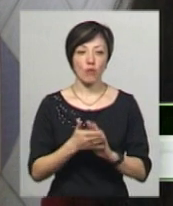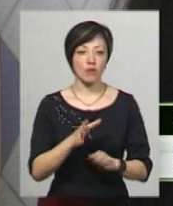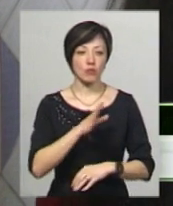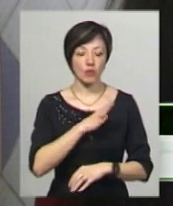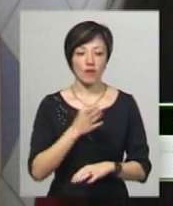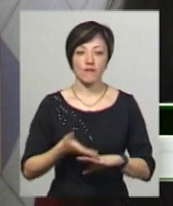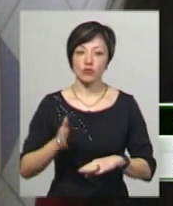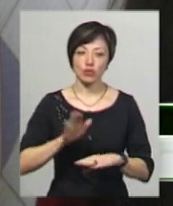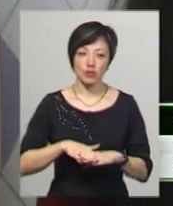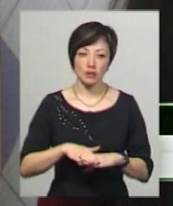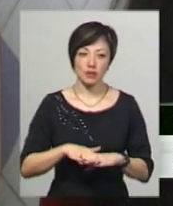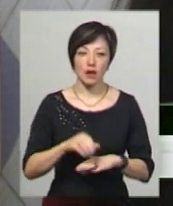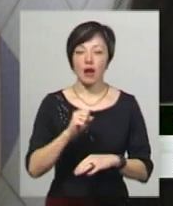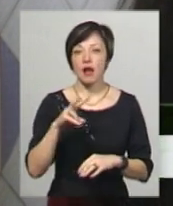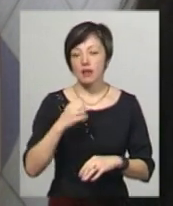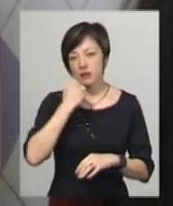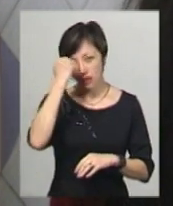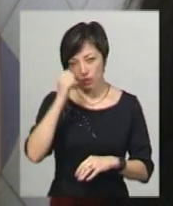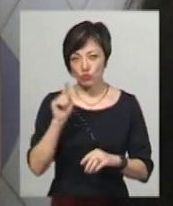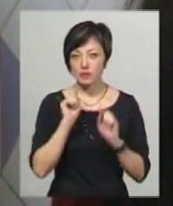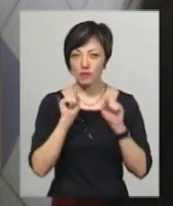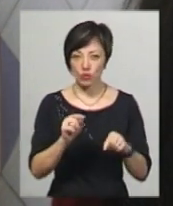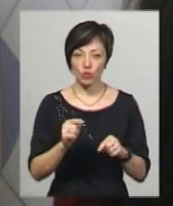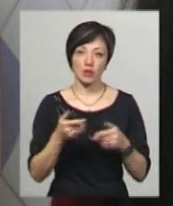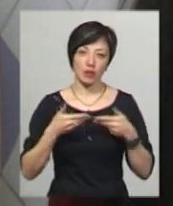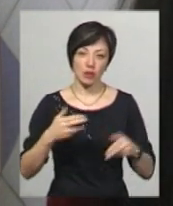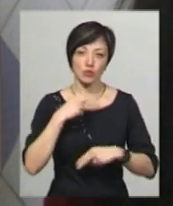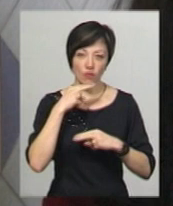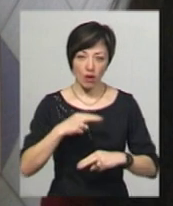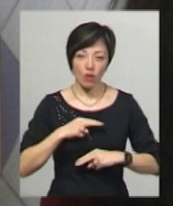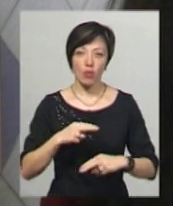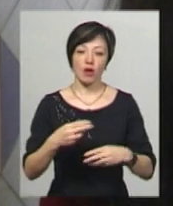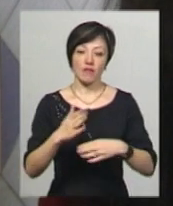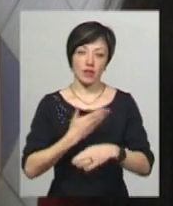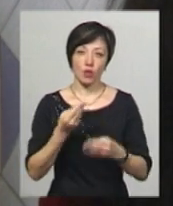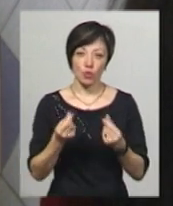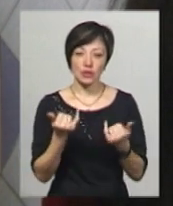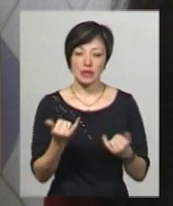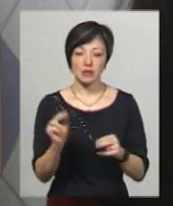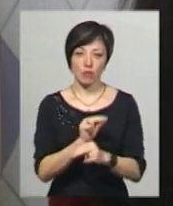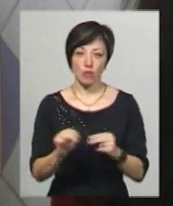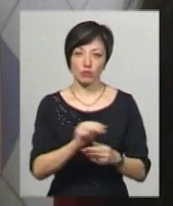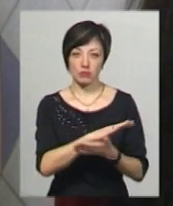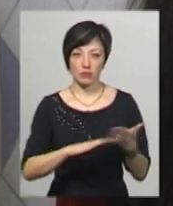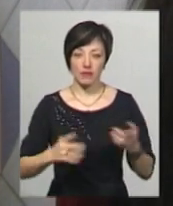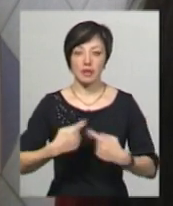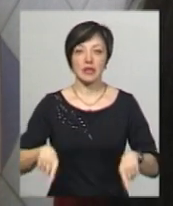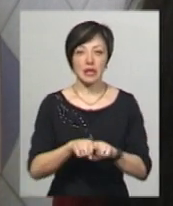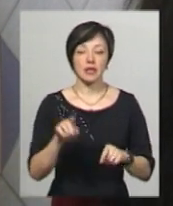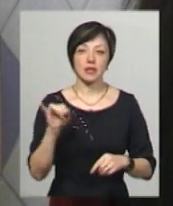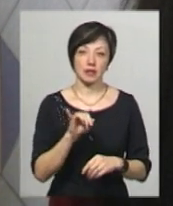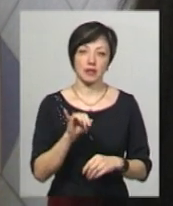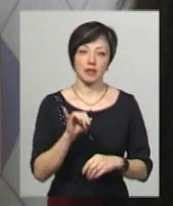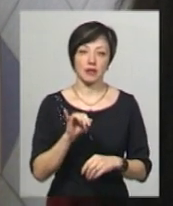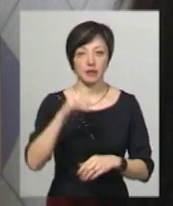важкі, але дякуємо, що звернули на нас увагу, виділили кошти. Зараз робиться ремонт у відділенні. І